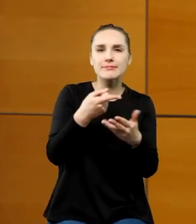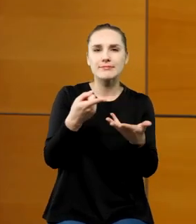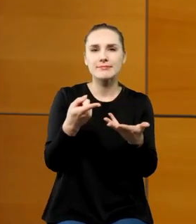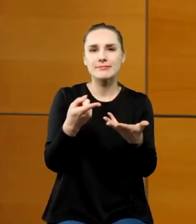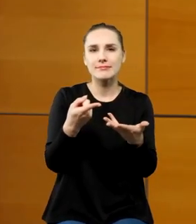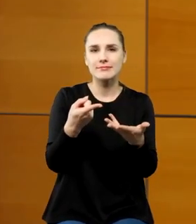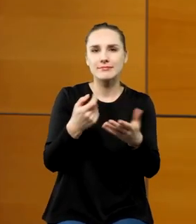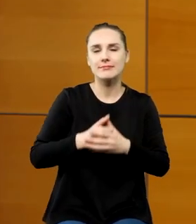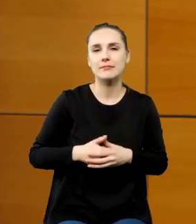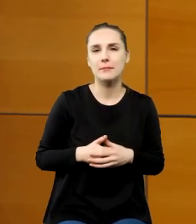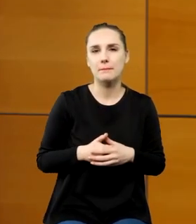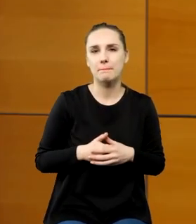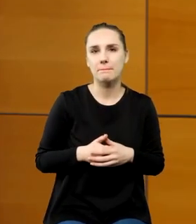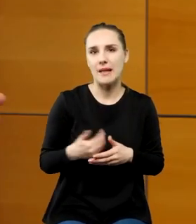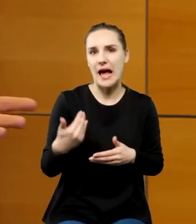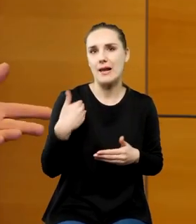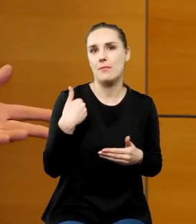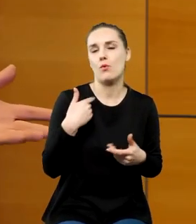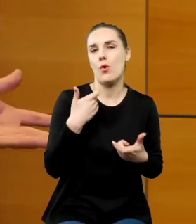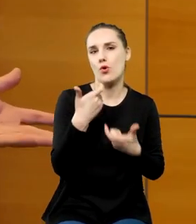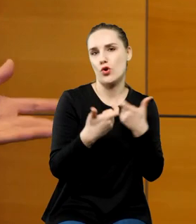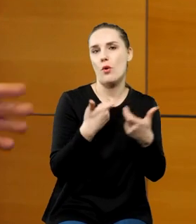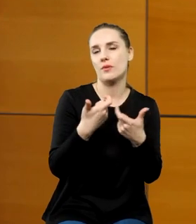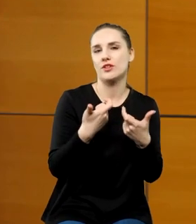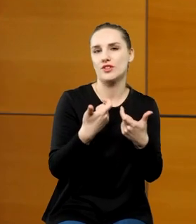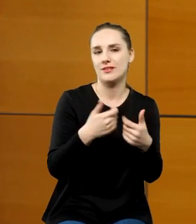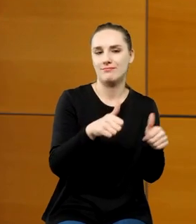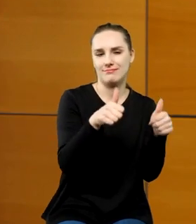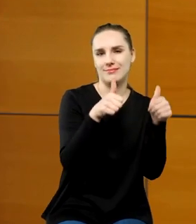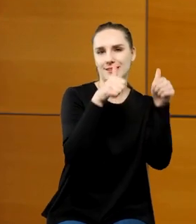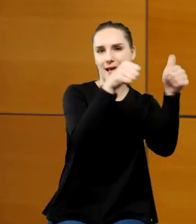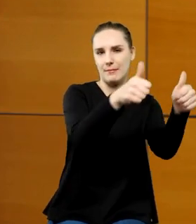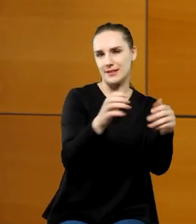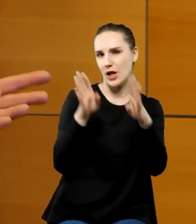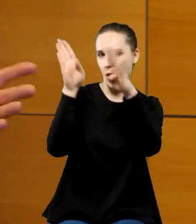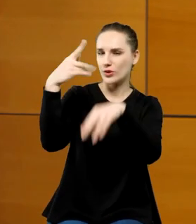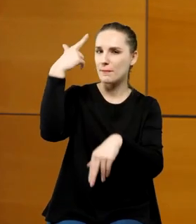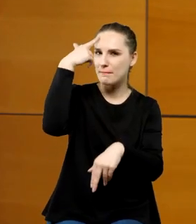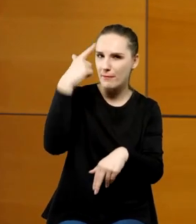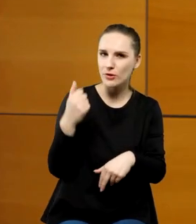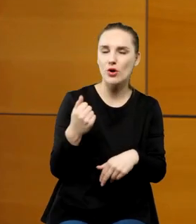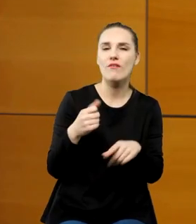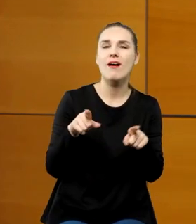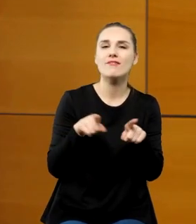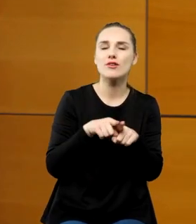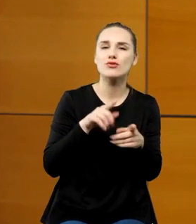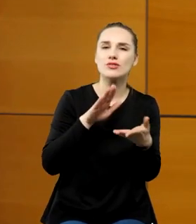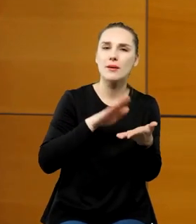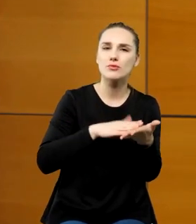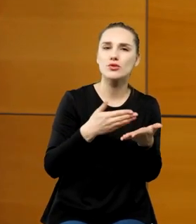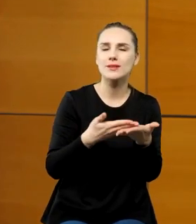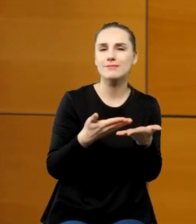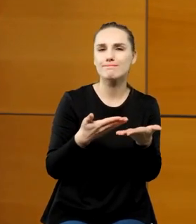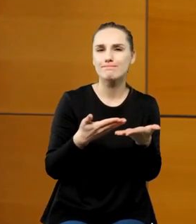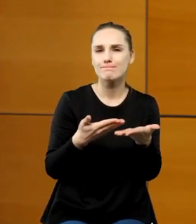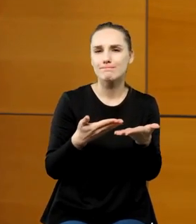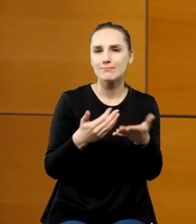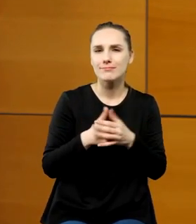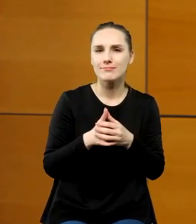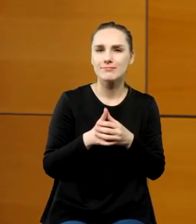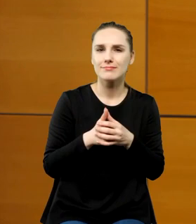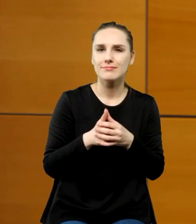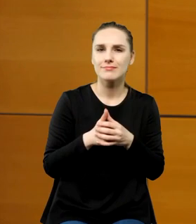murują o tą tablicę, udostępniają jakieś materiały gościom, tak jak, tylko właśnie